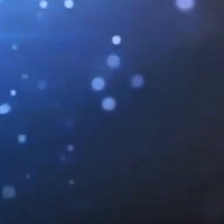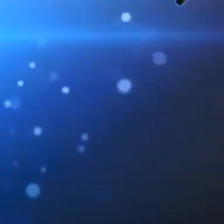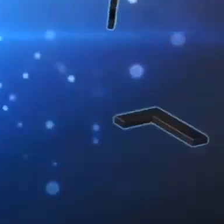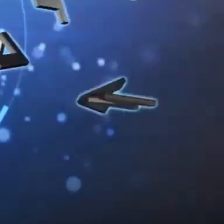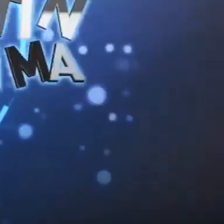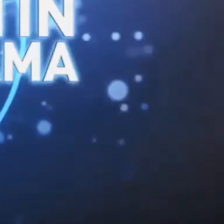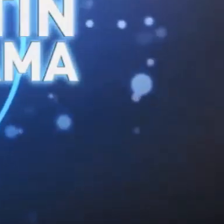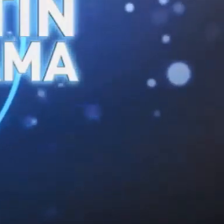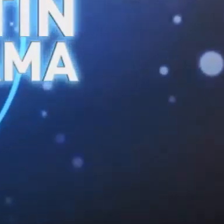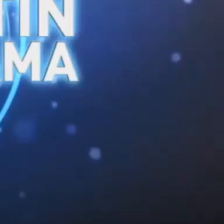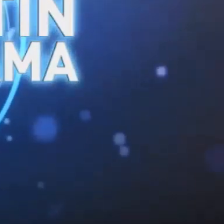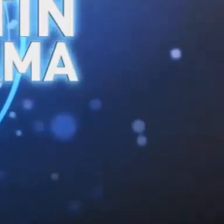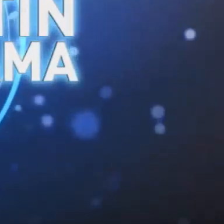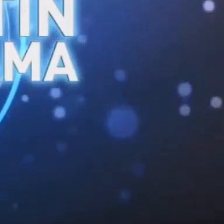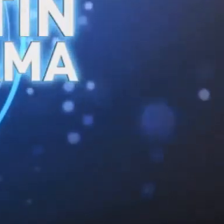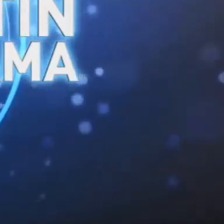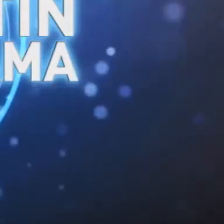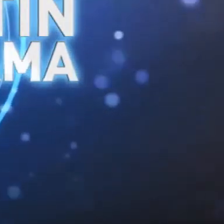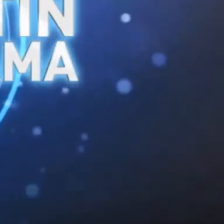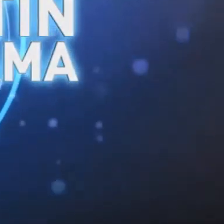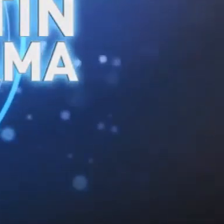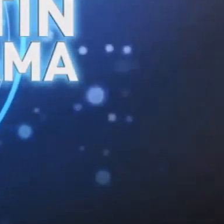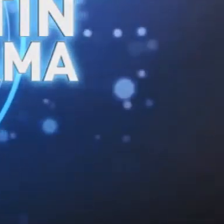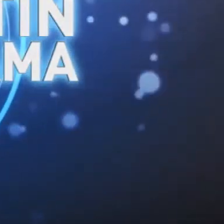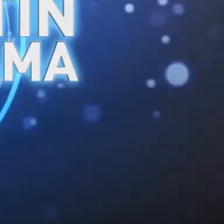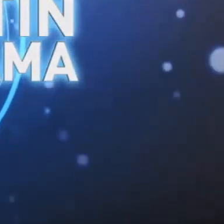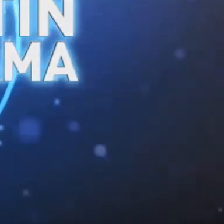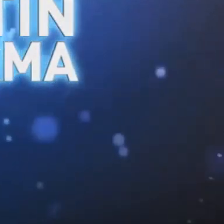Terima kasih telah menonton! kasih telah menonton!